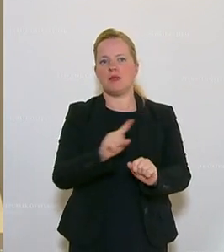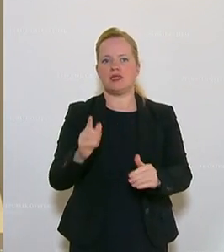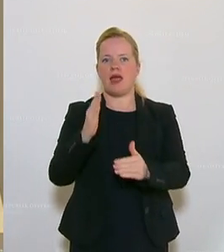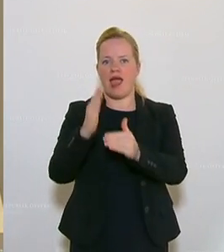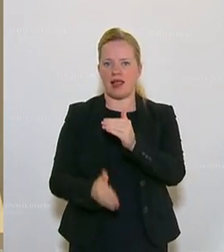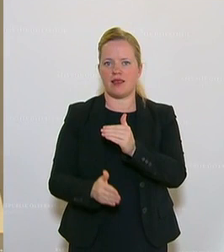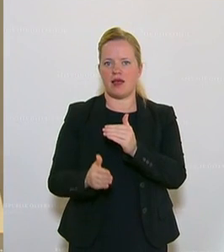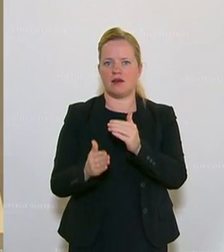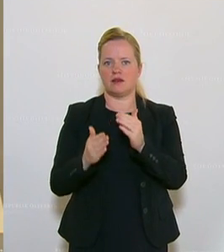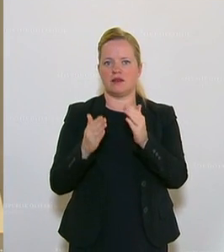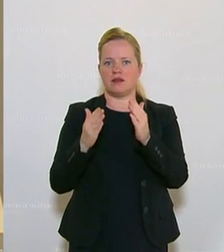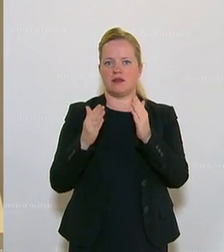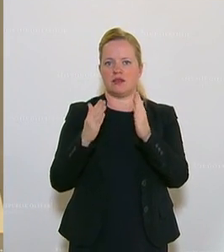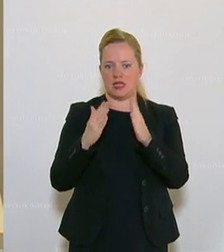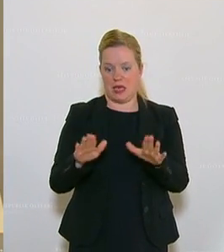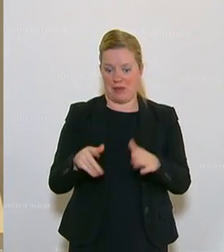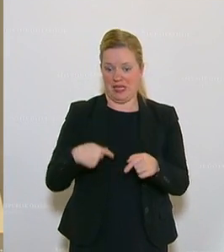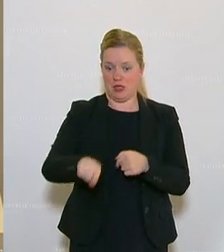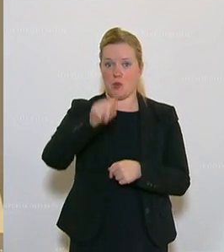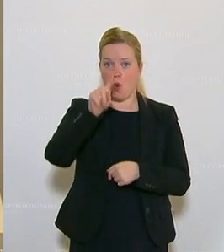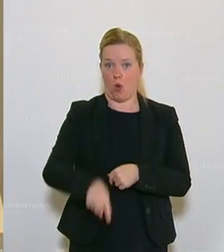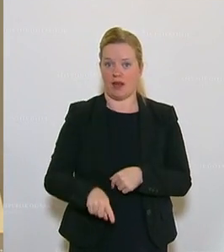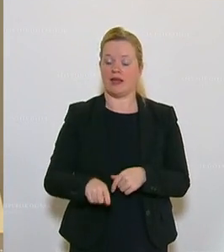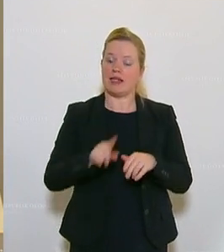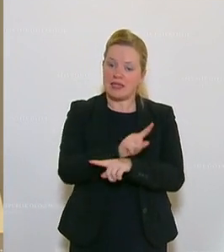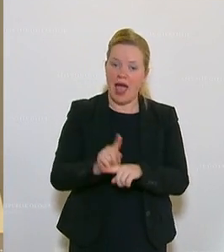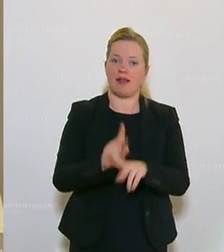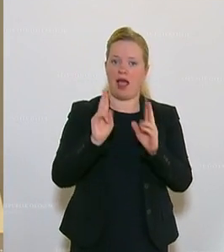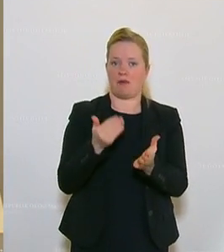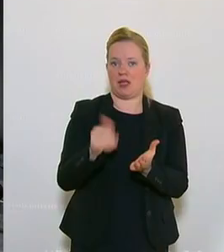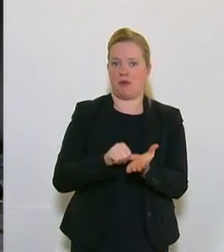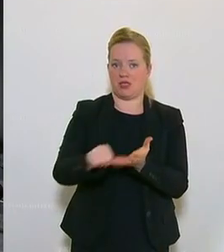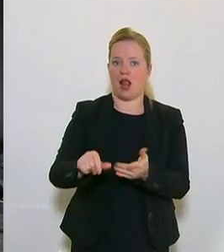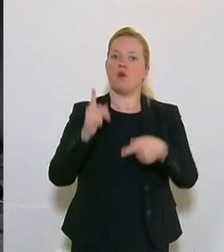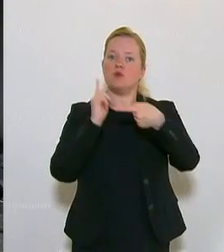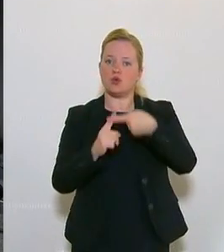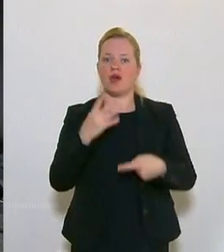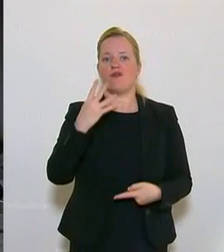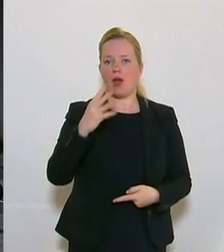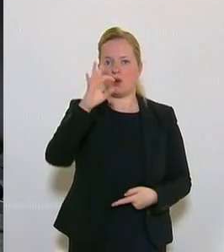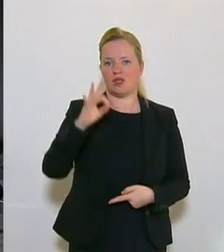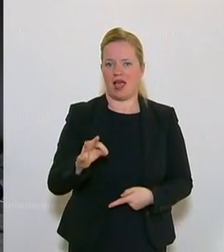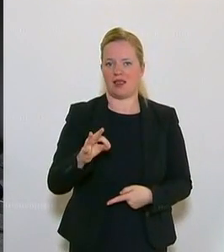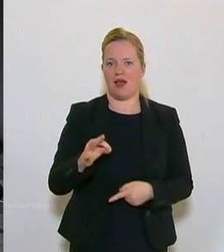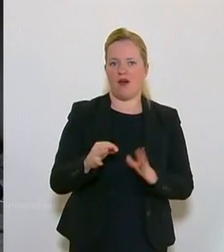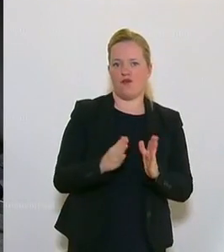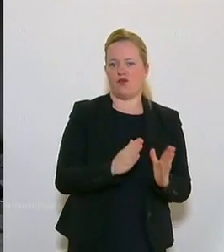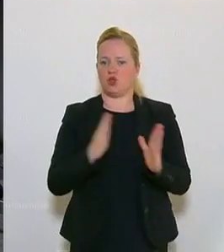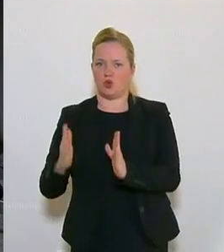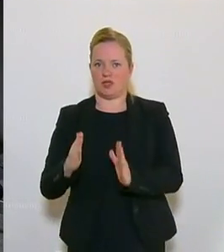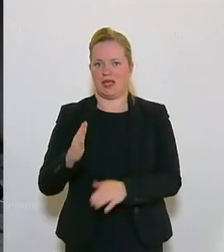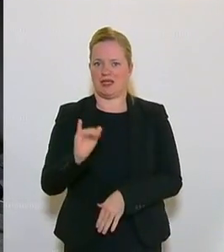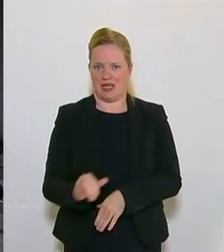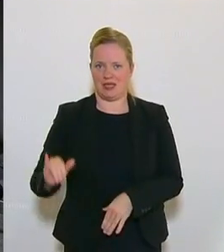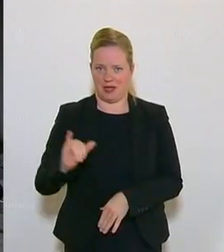Dezember, also bis Ende dieses Monats, dafür Zeit. Plus vier Prozent Verzugszinsen. Und der heutige Entwurf